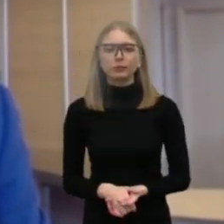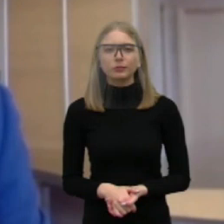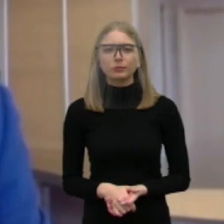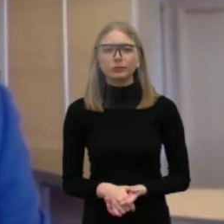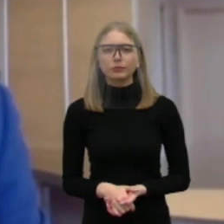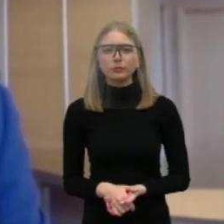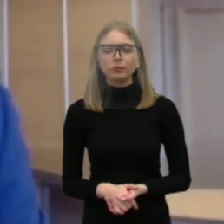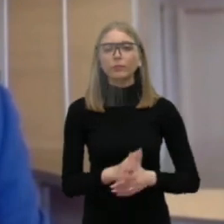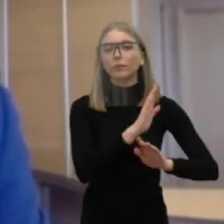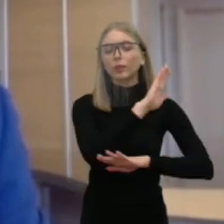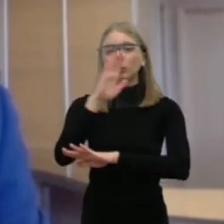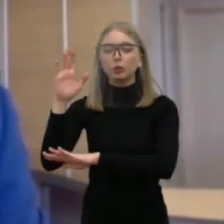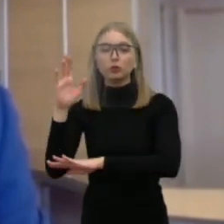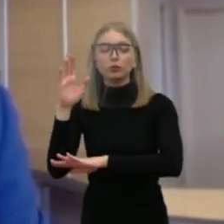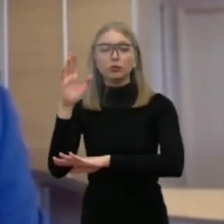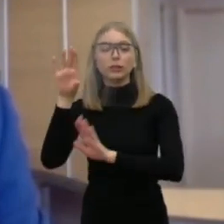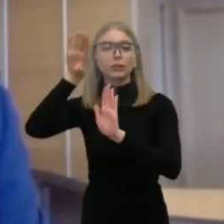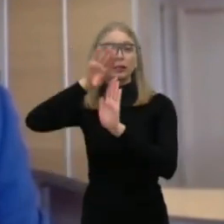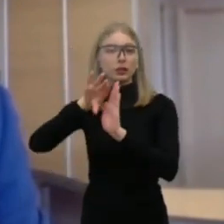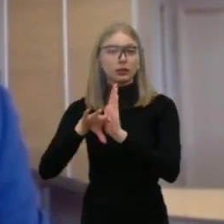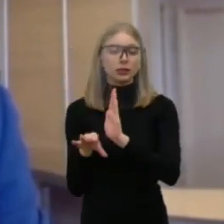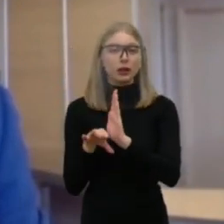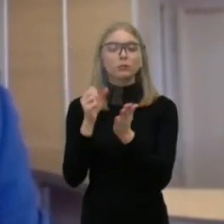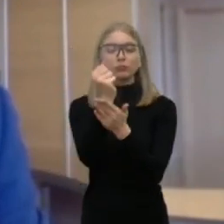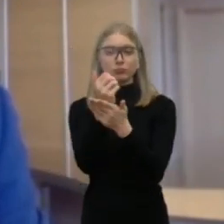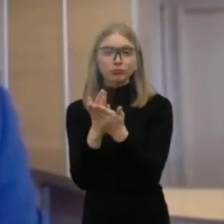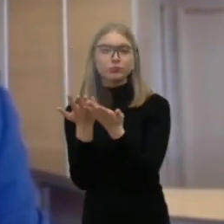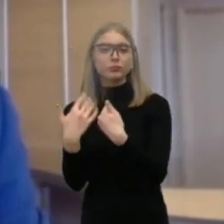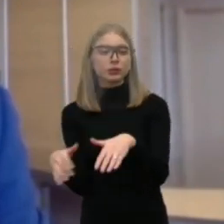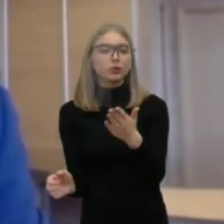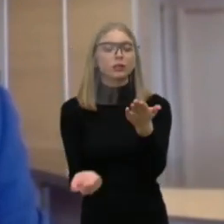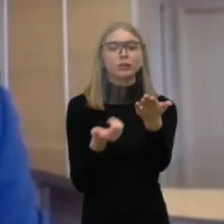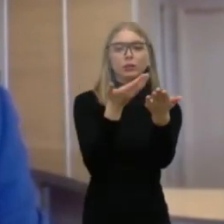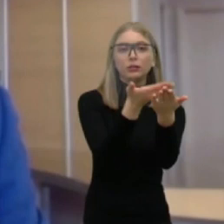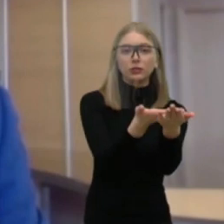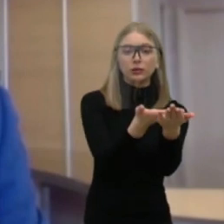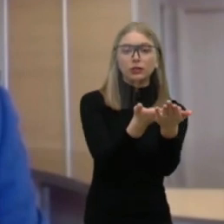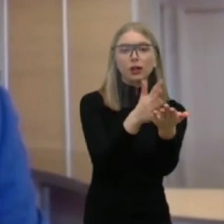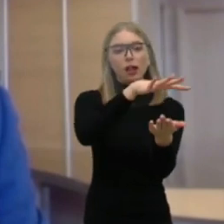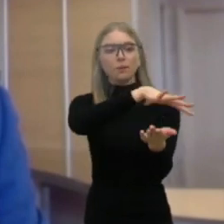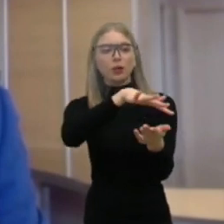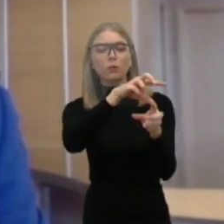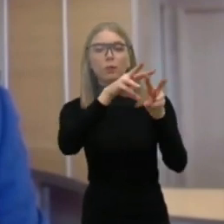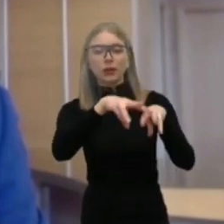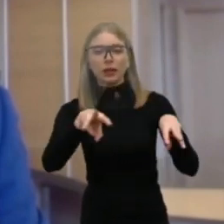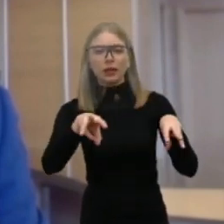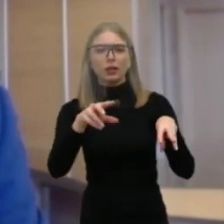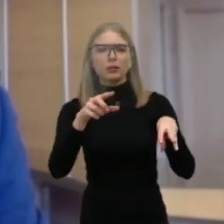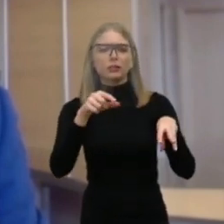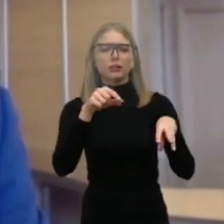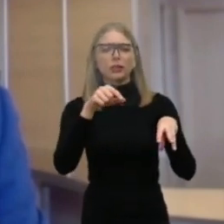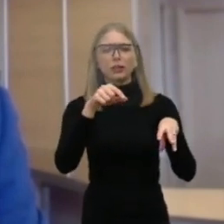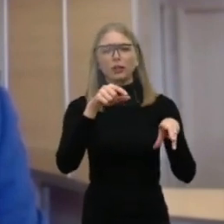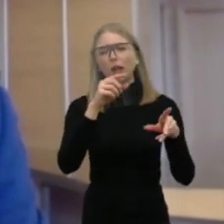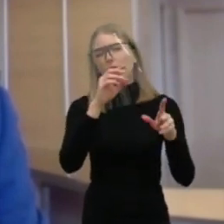Miškų įstatymo pakietas, kuris yra pateiktas aplinkos ministerijos, jis yra svarstamas aplinkos